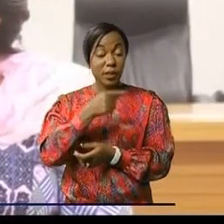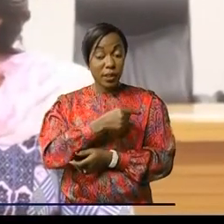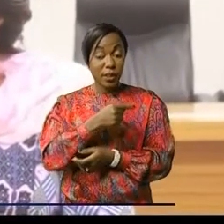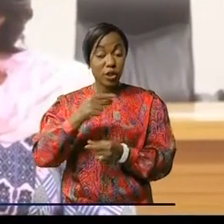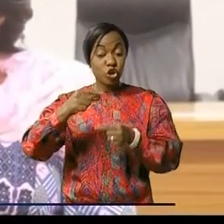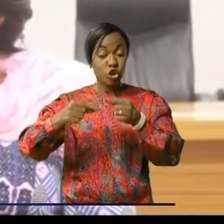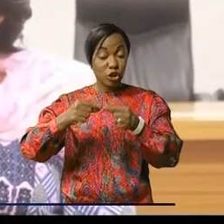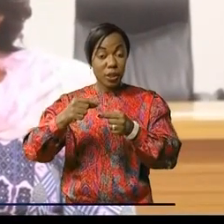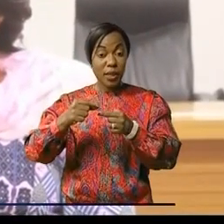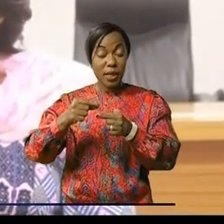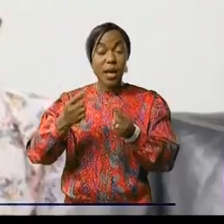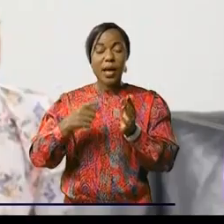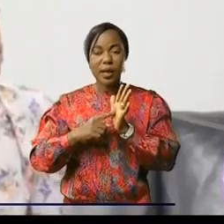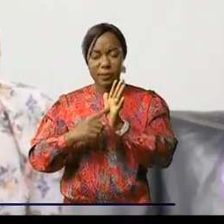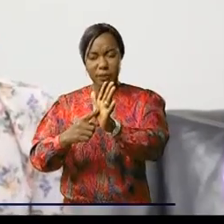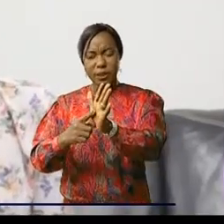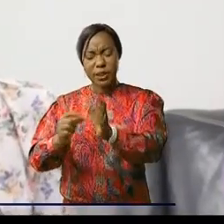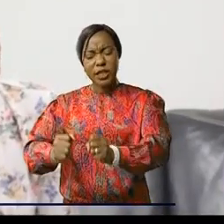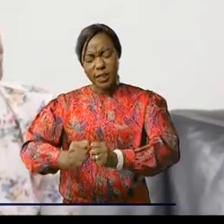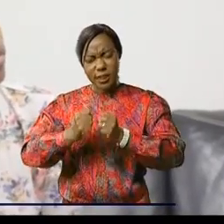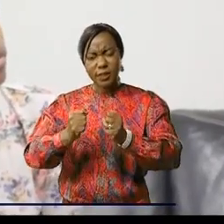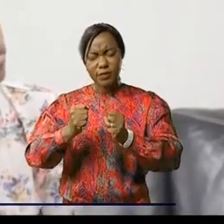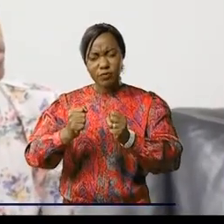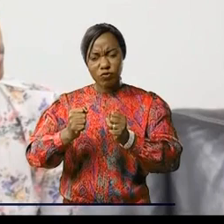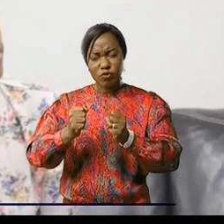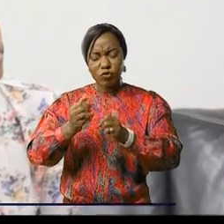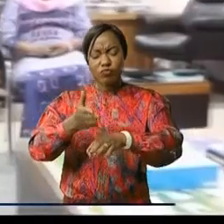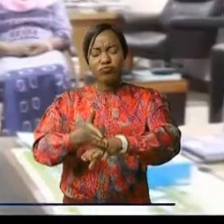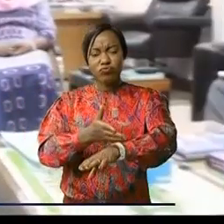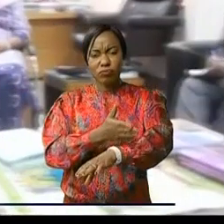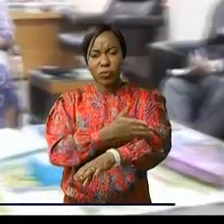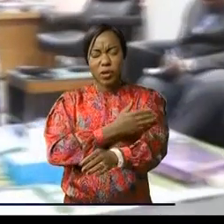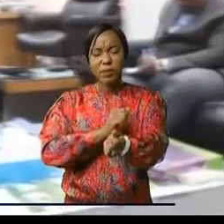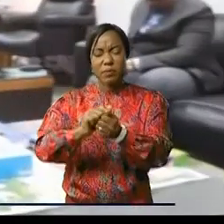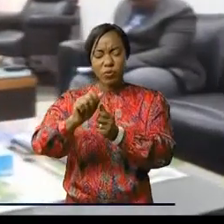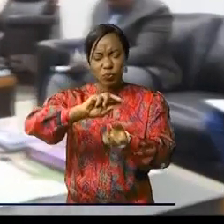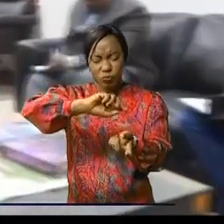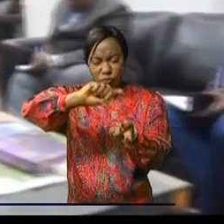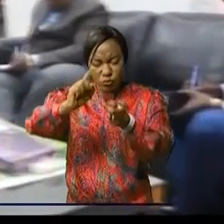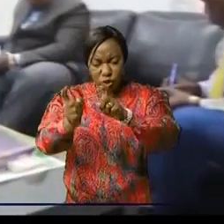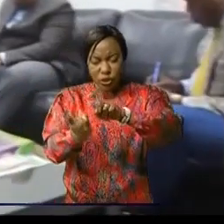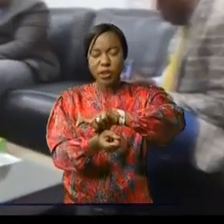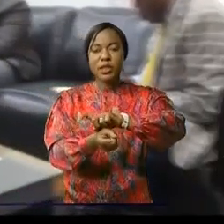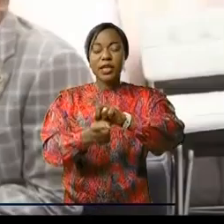Luceba, a présenté les efforts produits par son portefeuille pour améliorer les conditions de vie de la jeune fille.